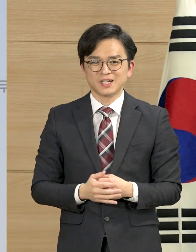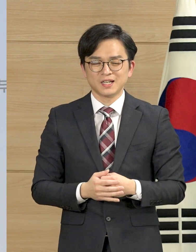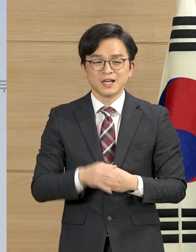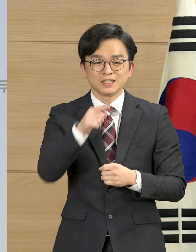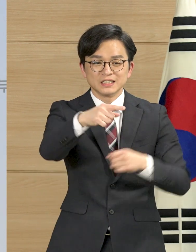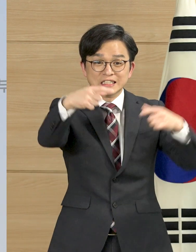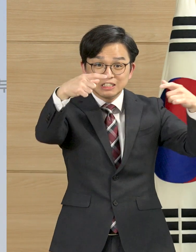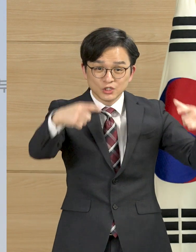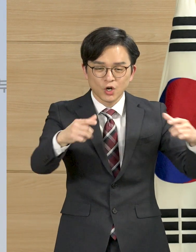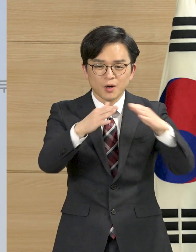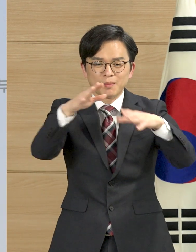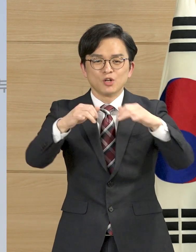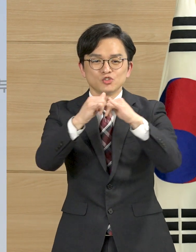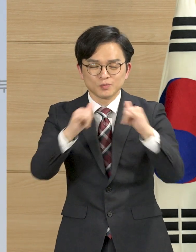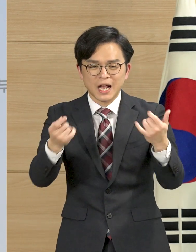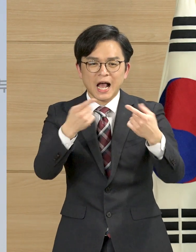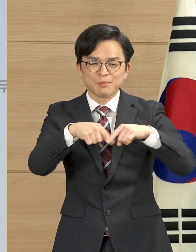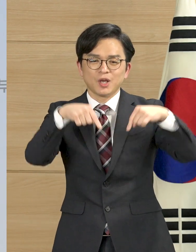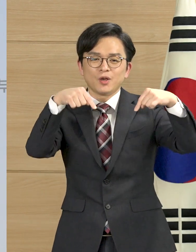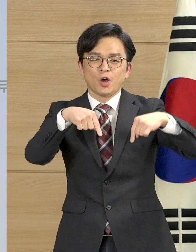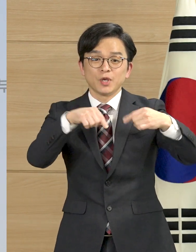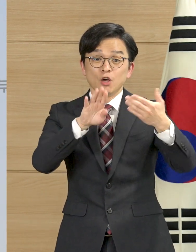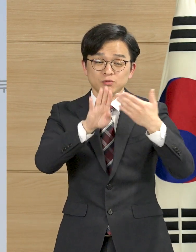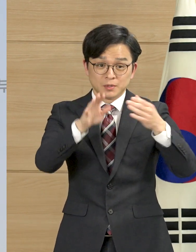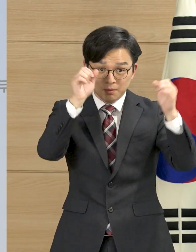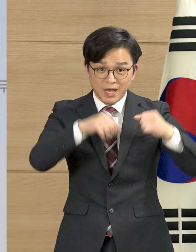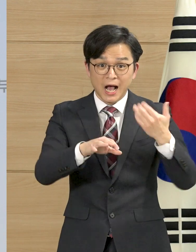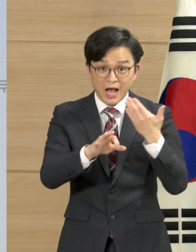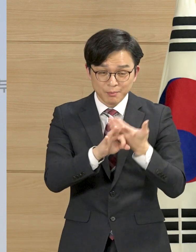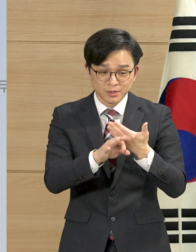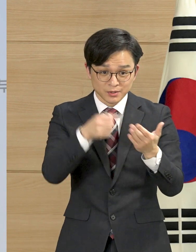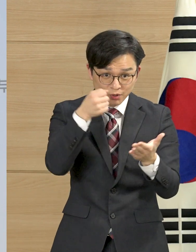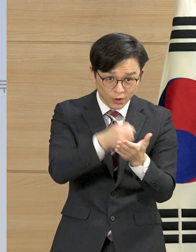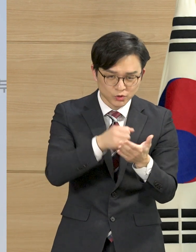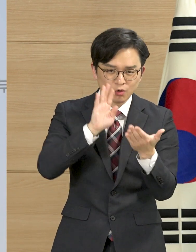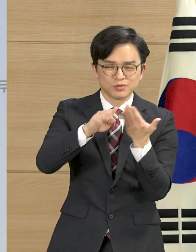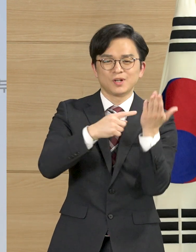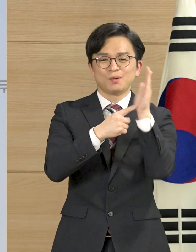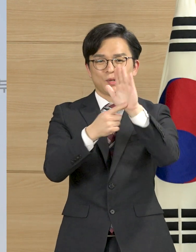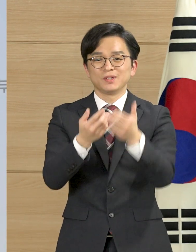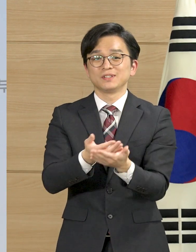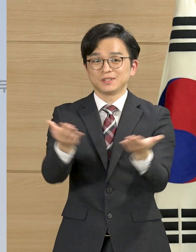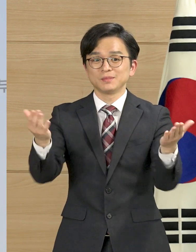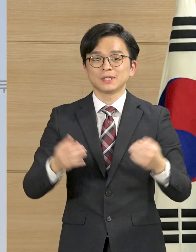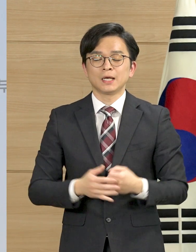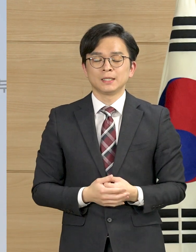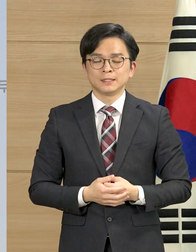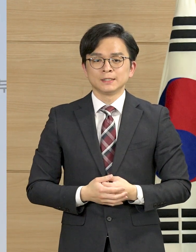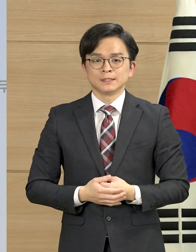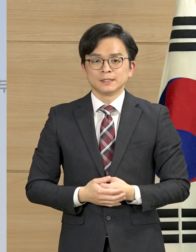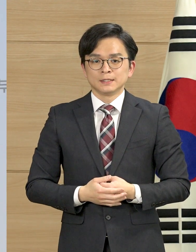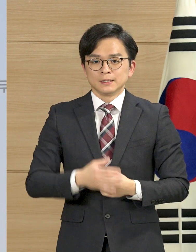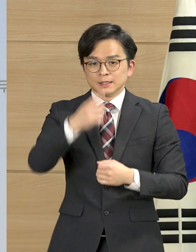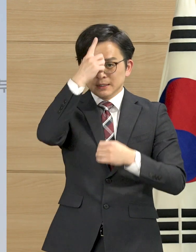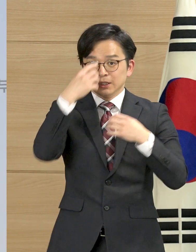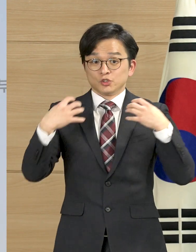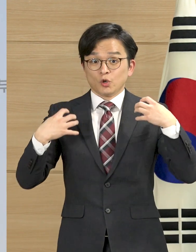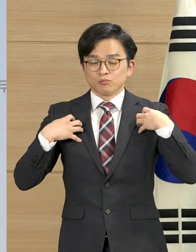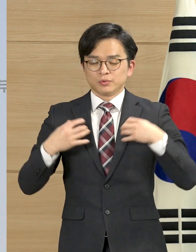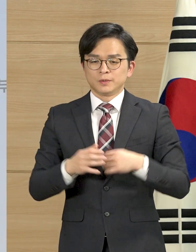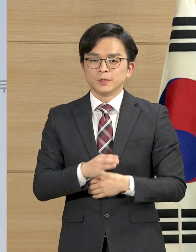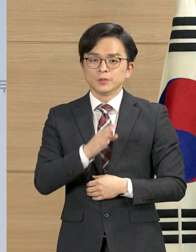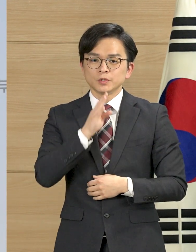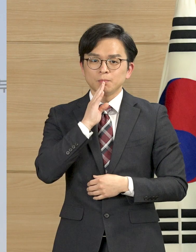해당 지역과 해외하는 등 절차를 거쳐 조속한 시일 내에 발표하도록 하겠습니다. 정부는